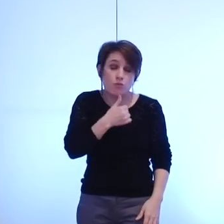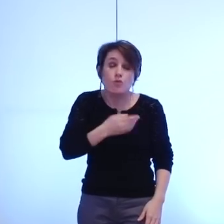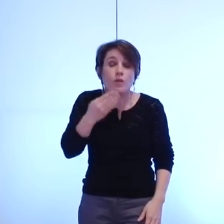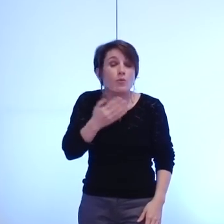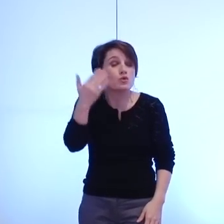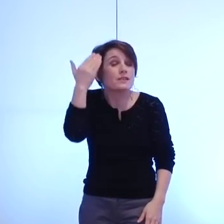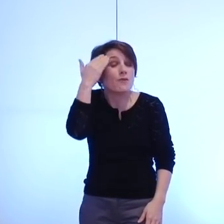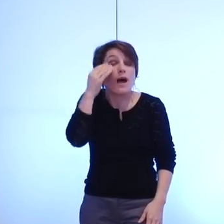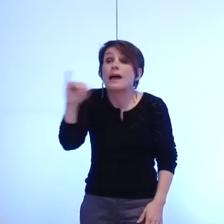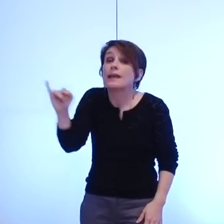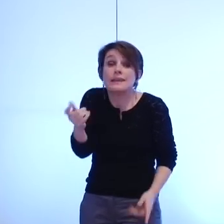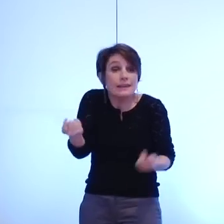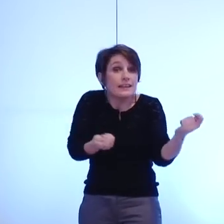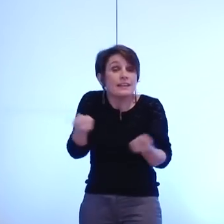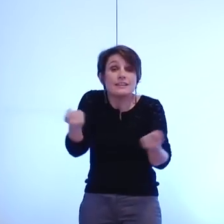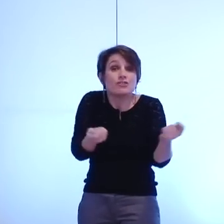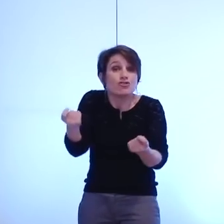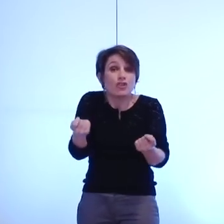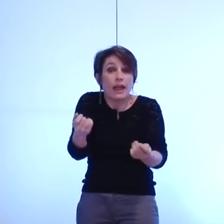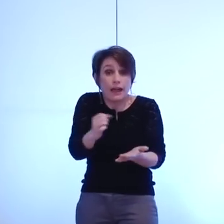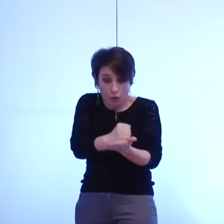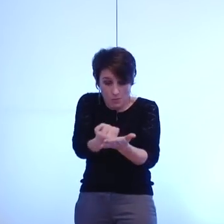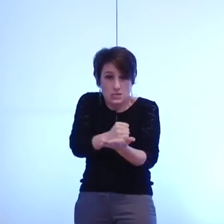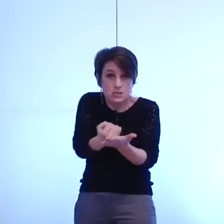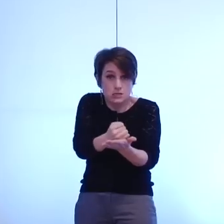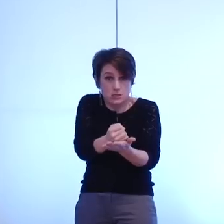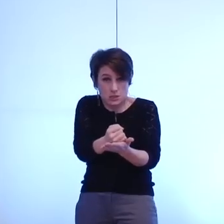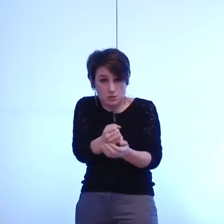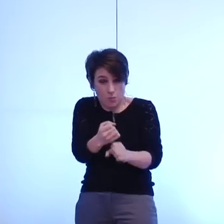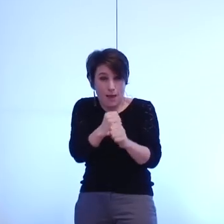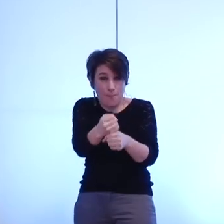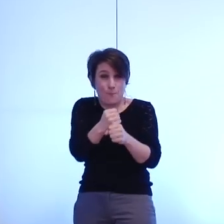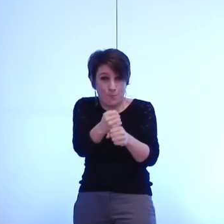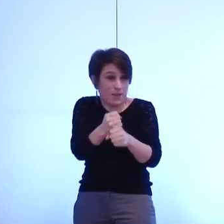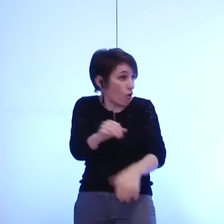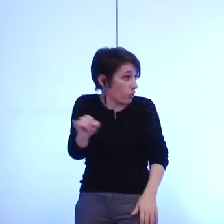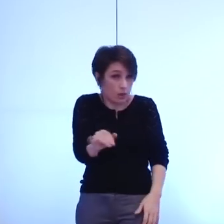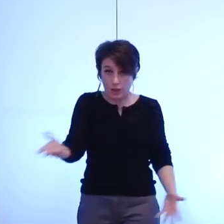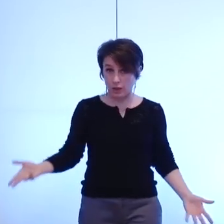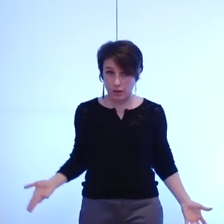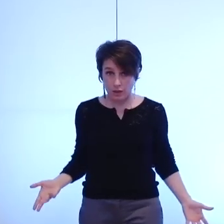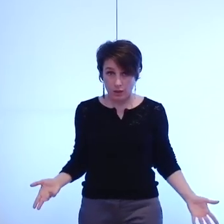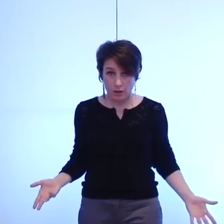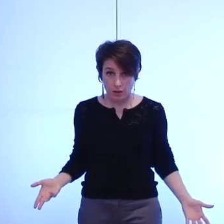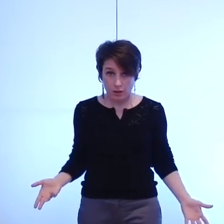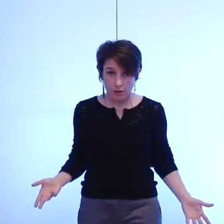la raquette du manche pour reprendre la métaphore plusieurs fois utilisée le manche de la raquette excusez-moi